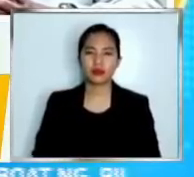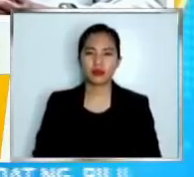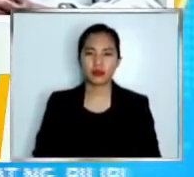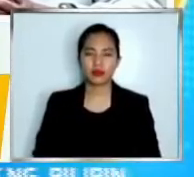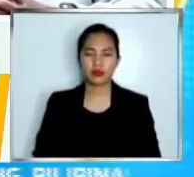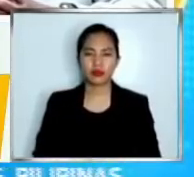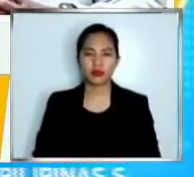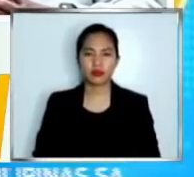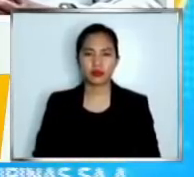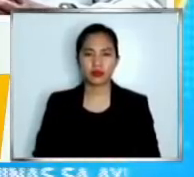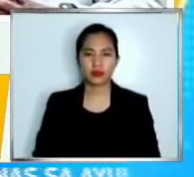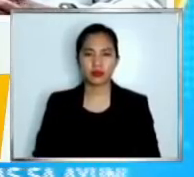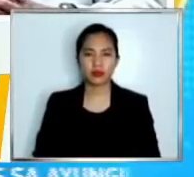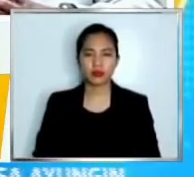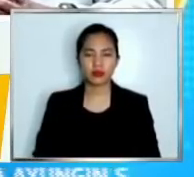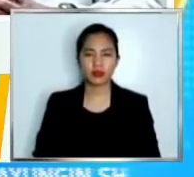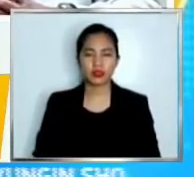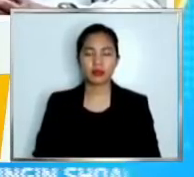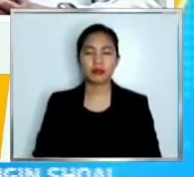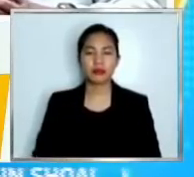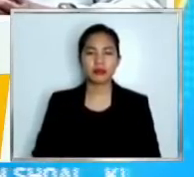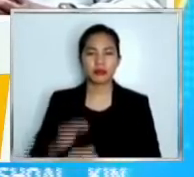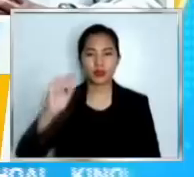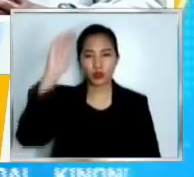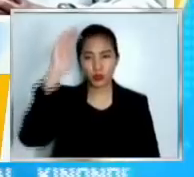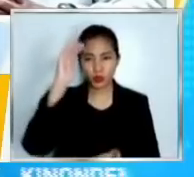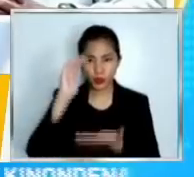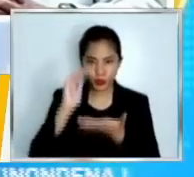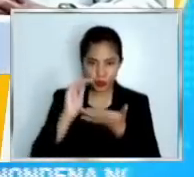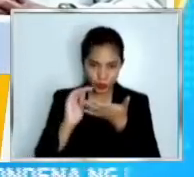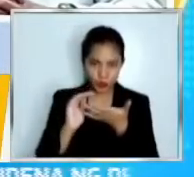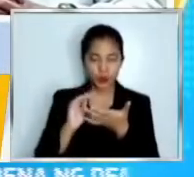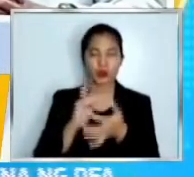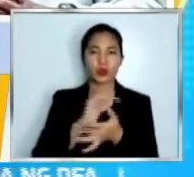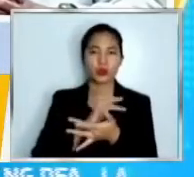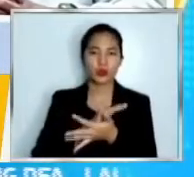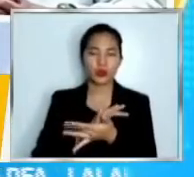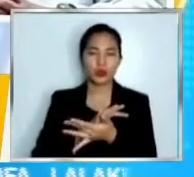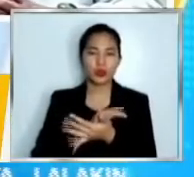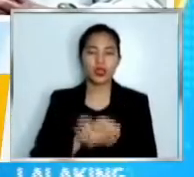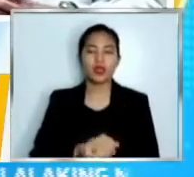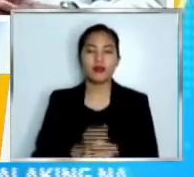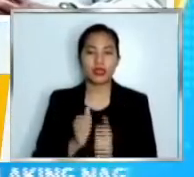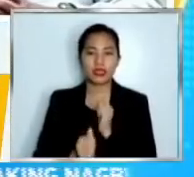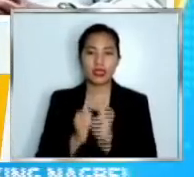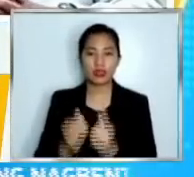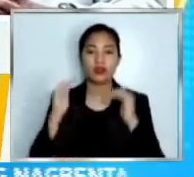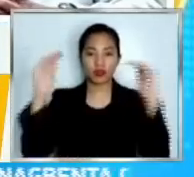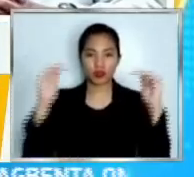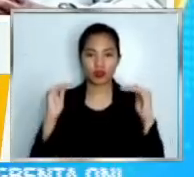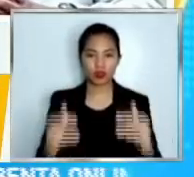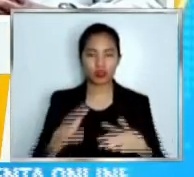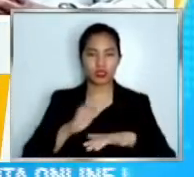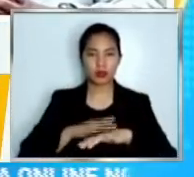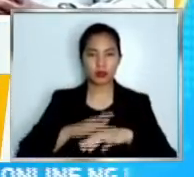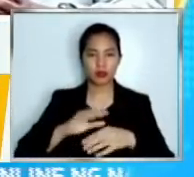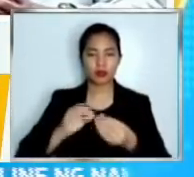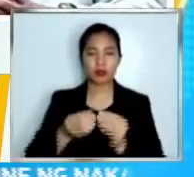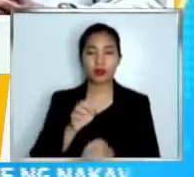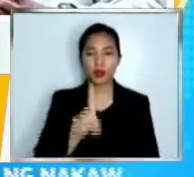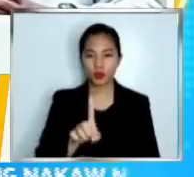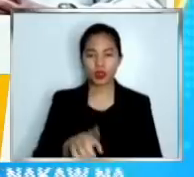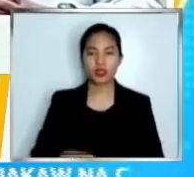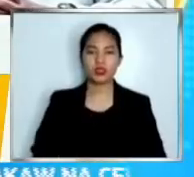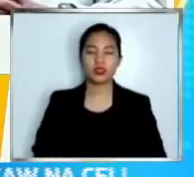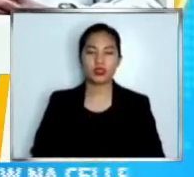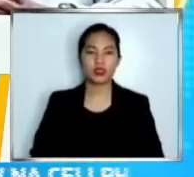de-escalate pa tayo sa level 1 gamit ang alert labeling system at dito